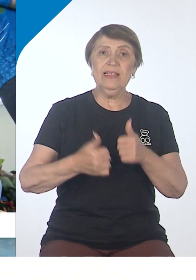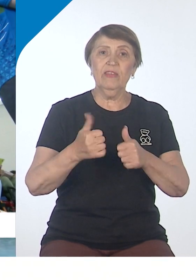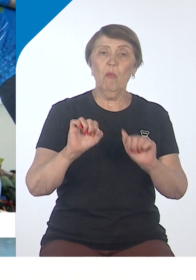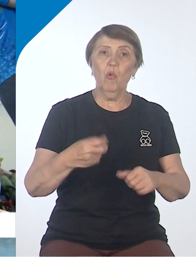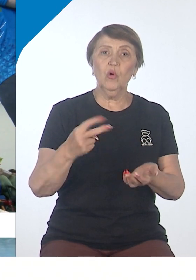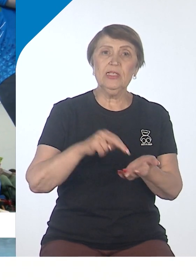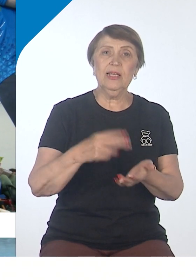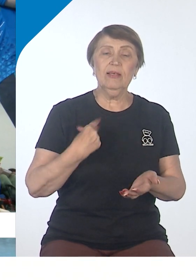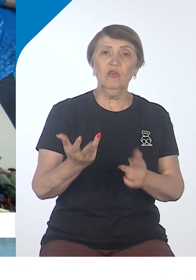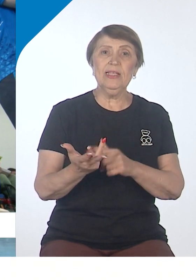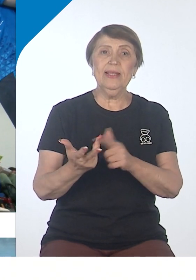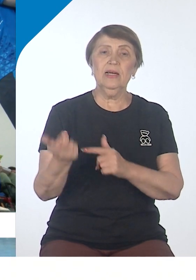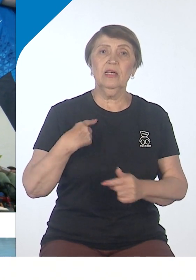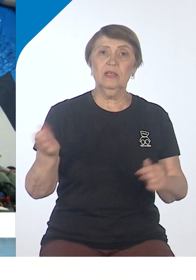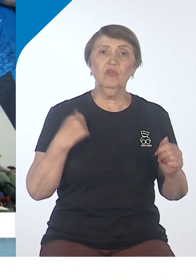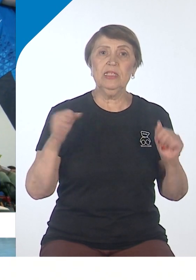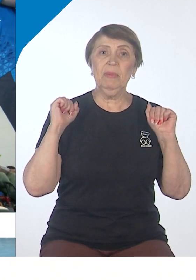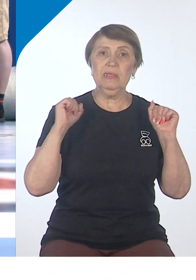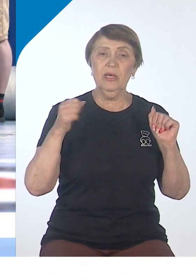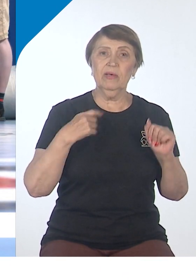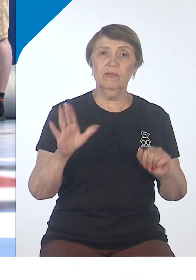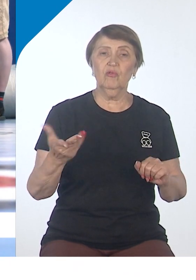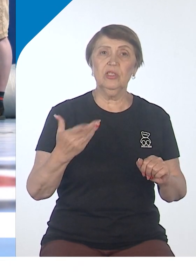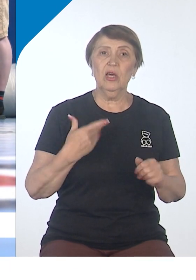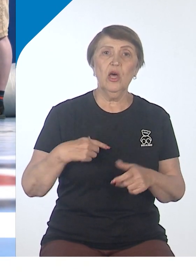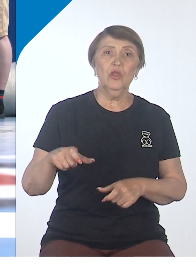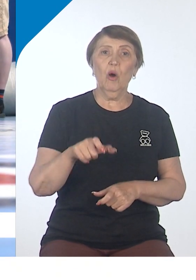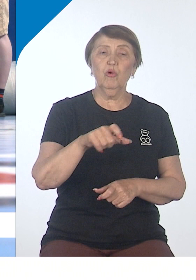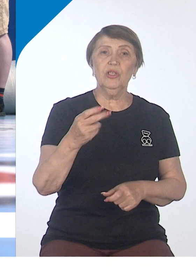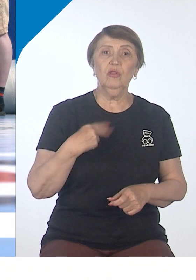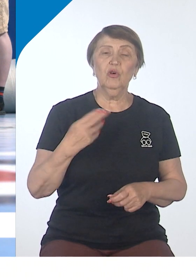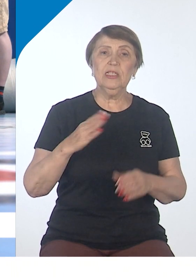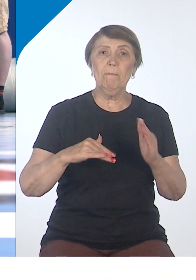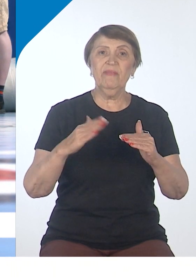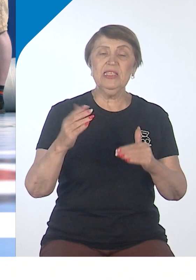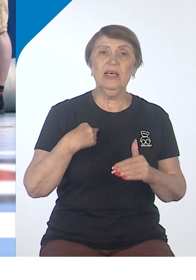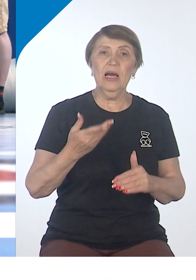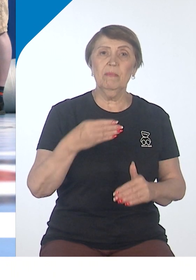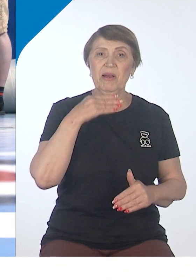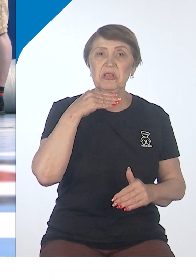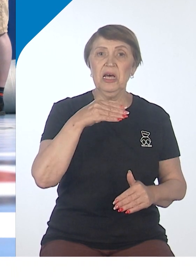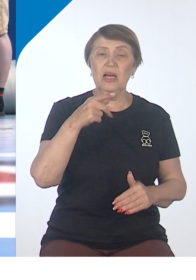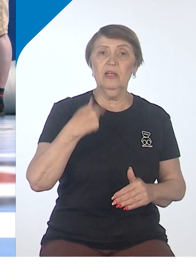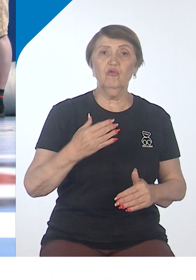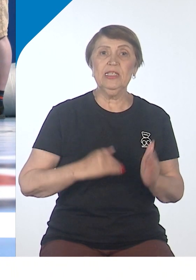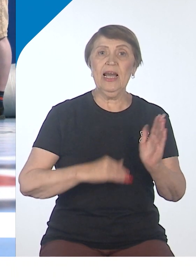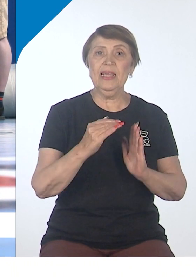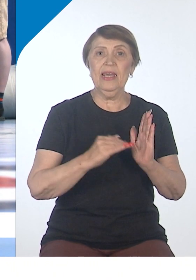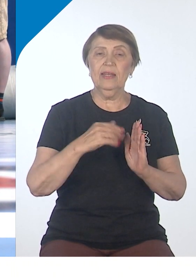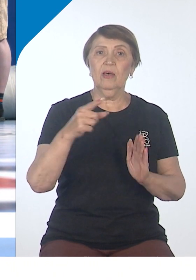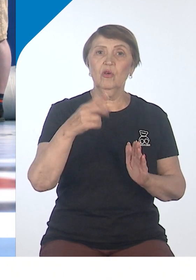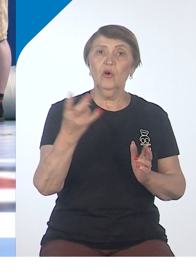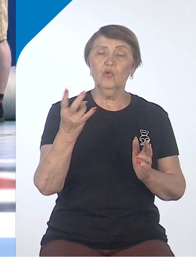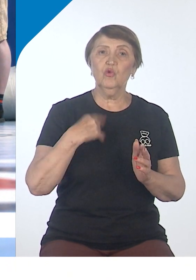стать для некоторых атлетов ступенькой на пути к профессиональной карьере. Однако, чтобы воспитывать победителей и прививать им культуру спорта, необходимо